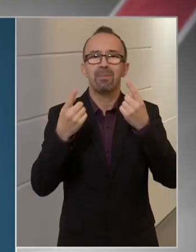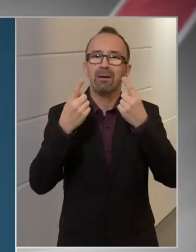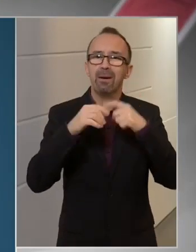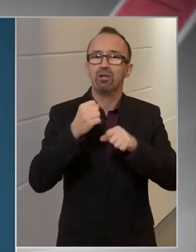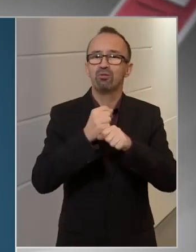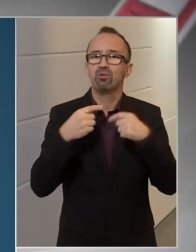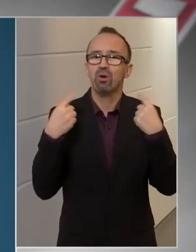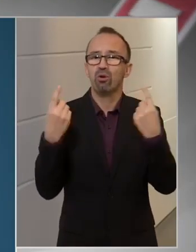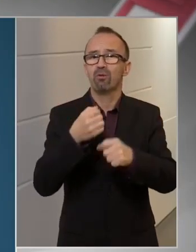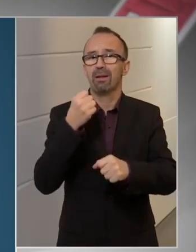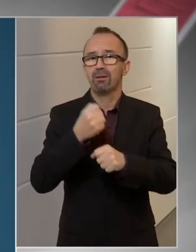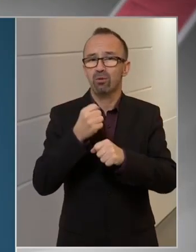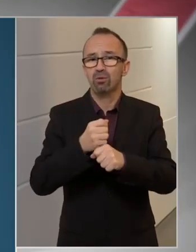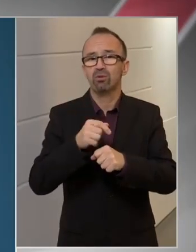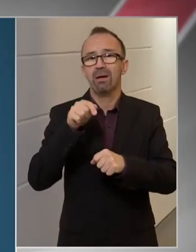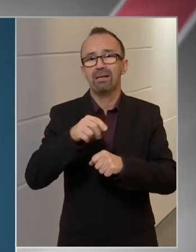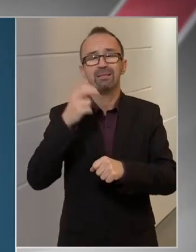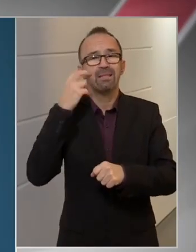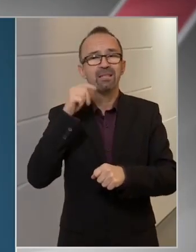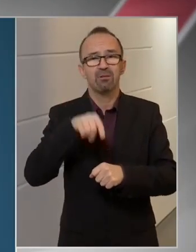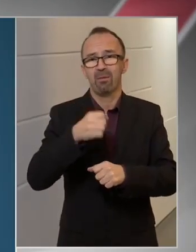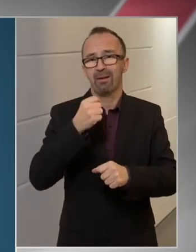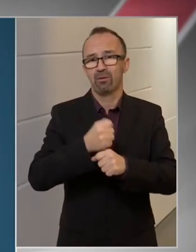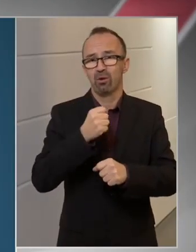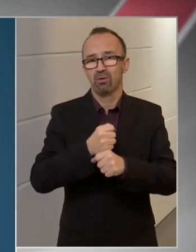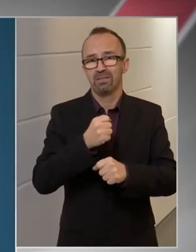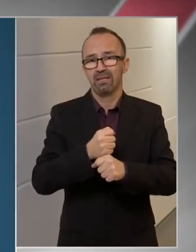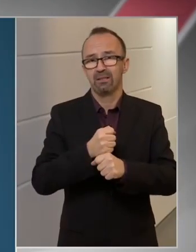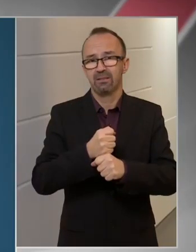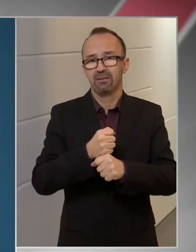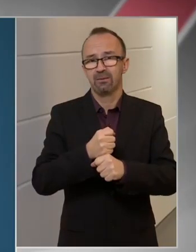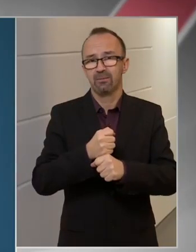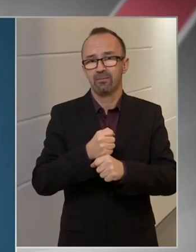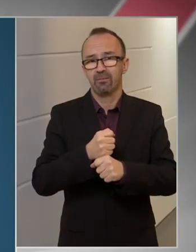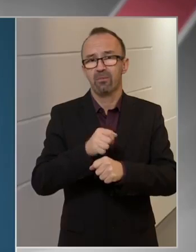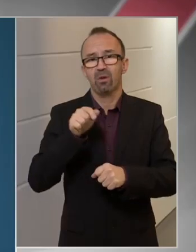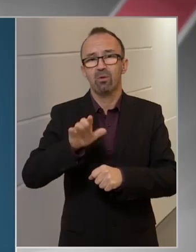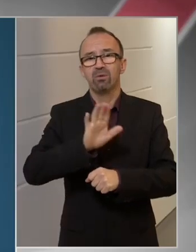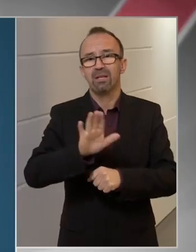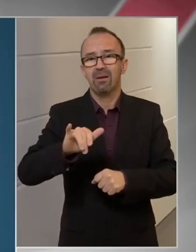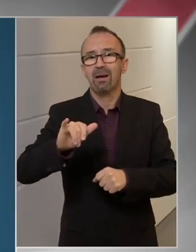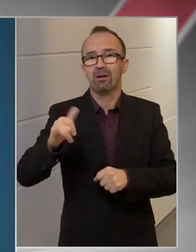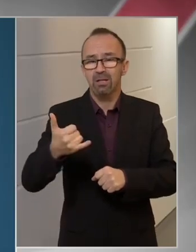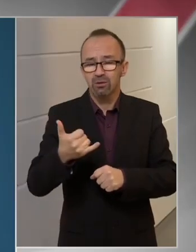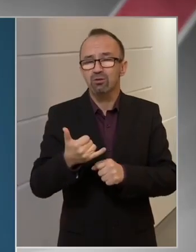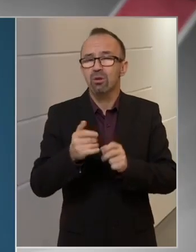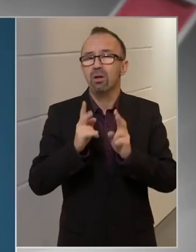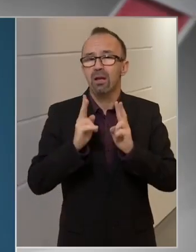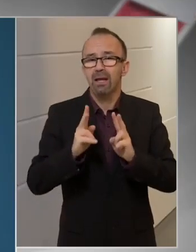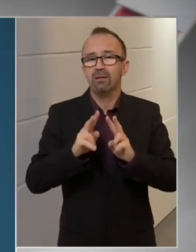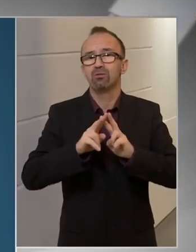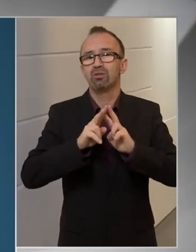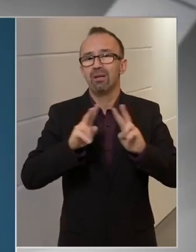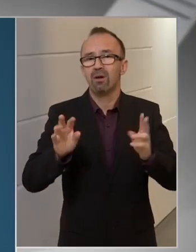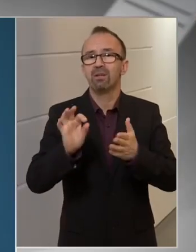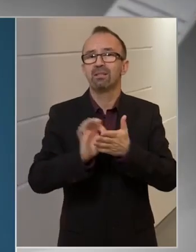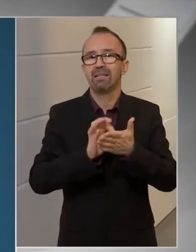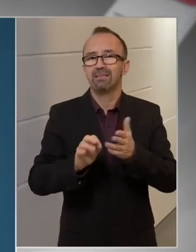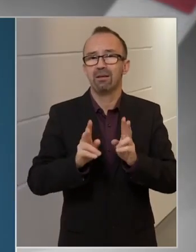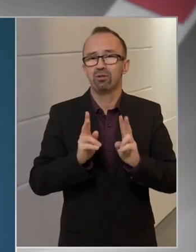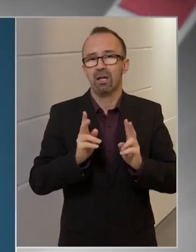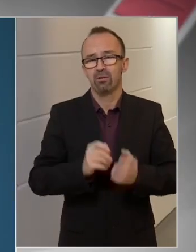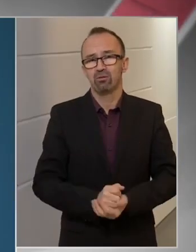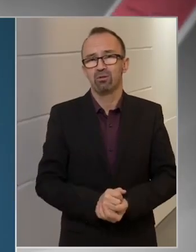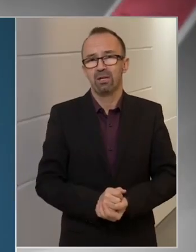egyéb munkakörben, aki ezekben az intézményekben dolgozik, az ő számára is biztosított a tesztelési